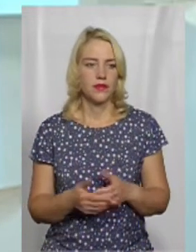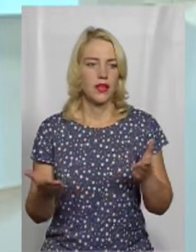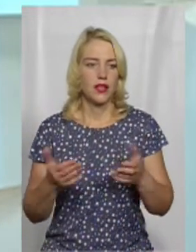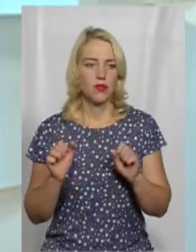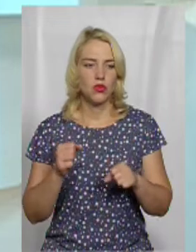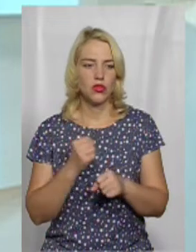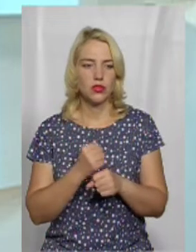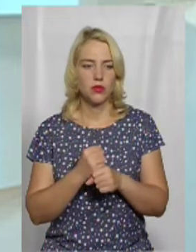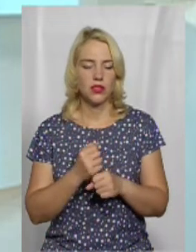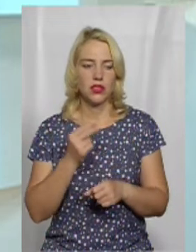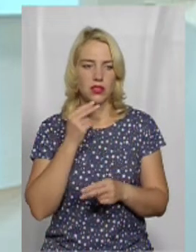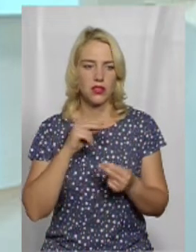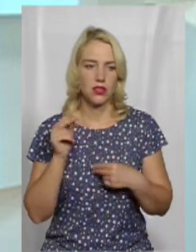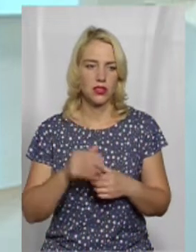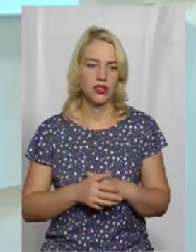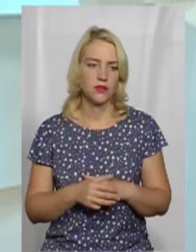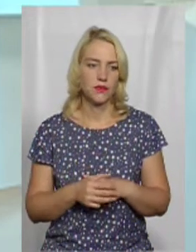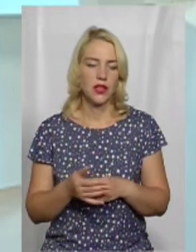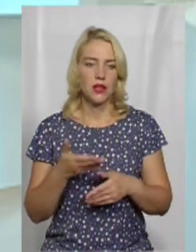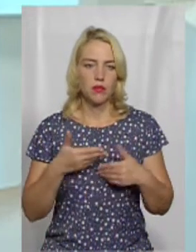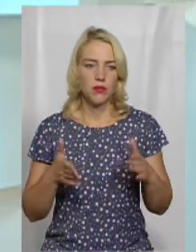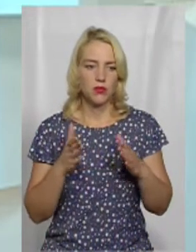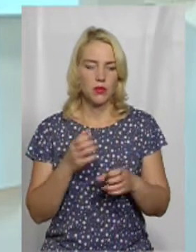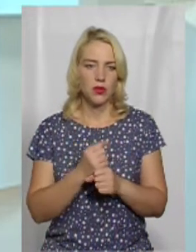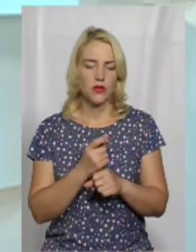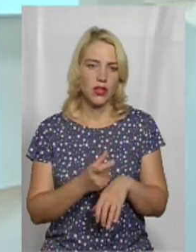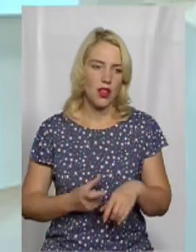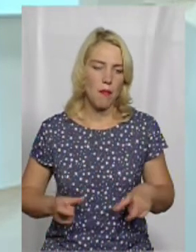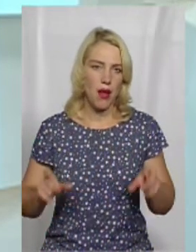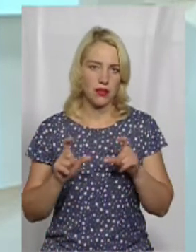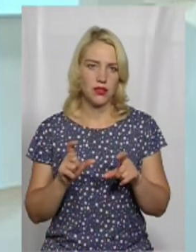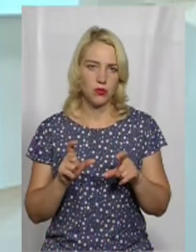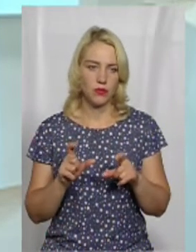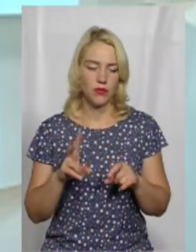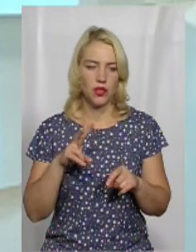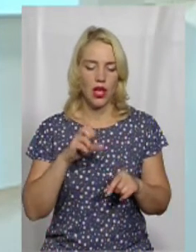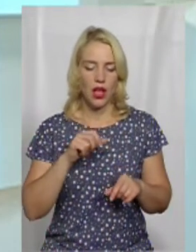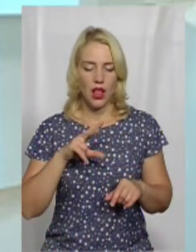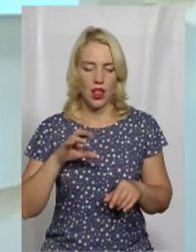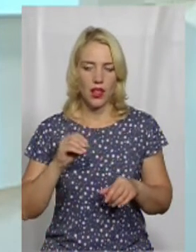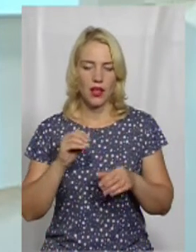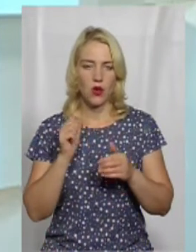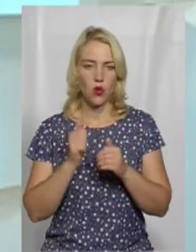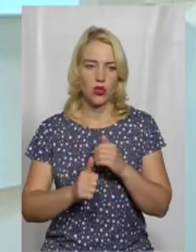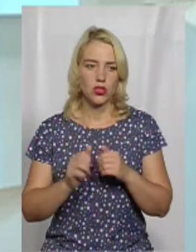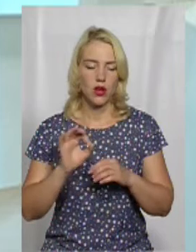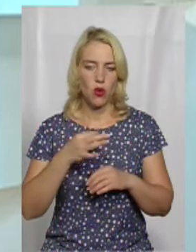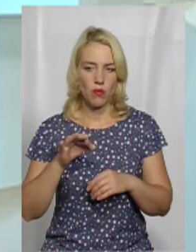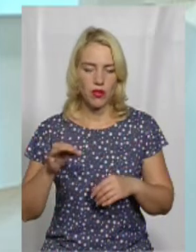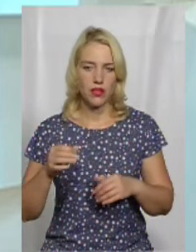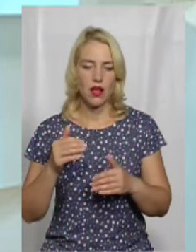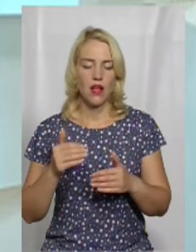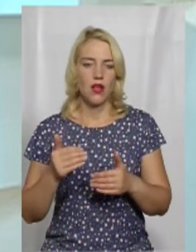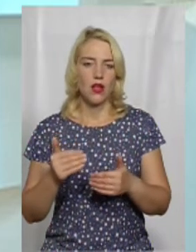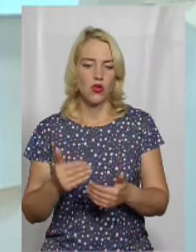можна зробити краще про наявності більше грошей. Тобто ми будемо працювати на максимум, але кожна копійка дозволить додатково